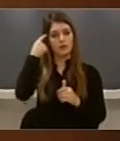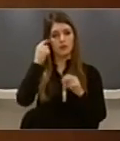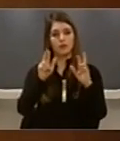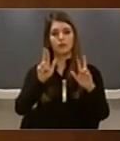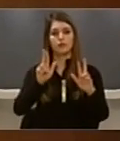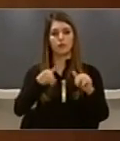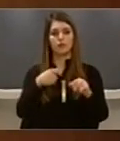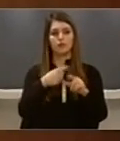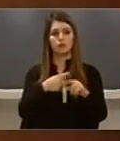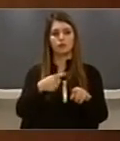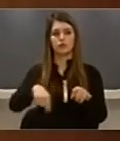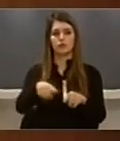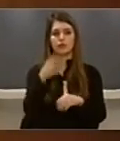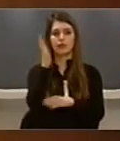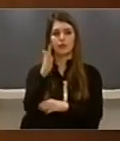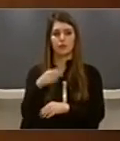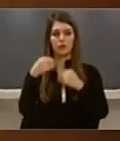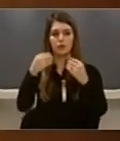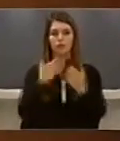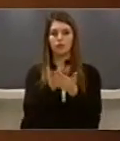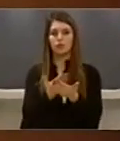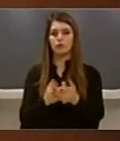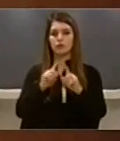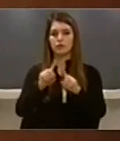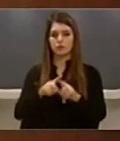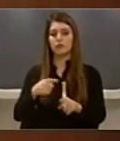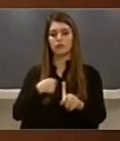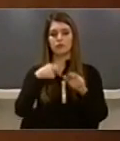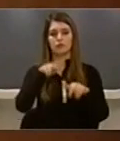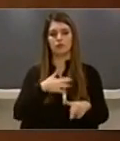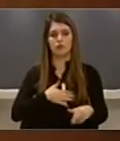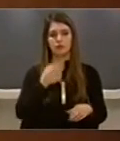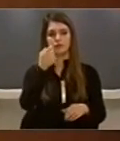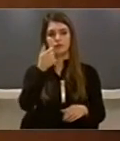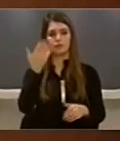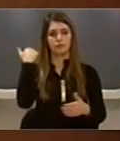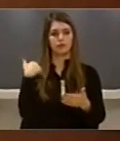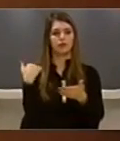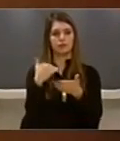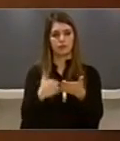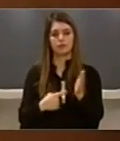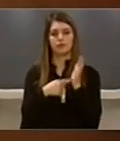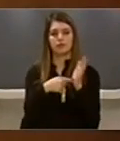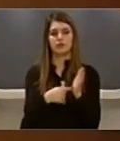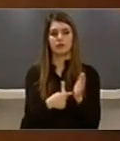nga kolegët Këtu më parë disa rekomandime Por në dhëti Pas i që i kam listu dhëti përmendi